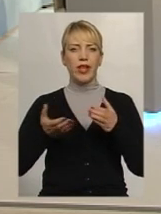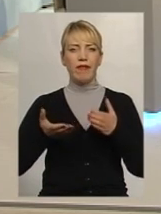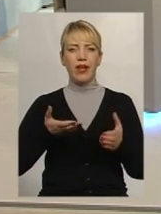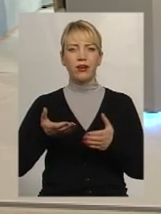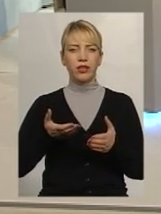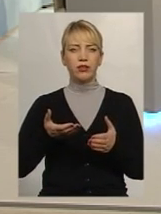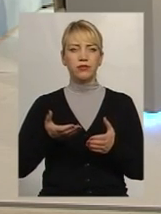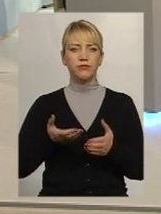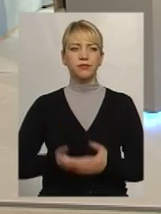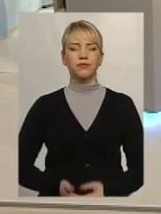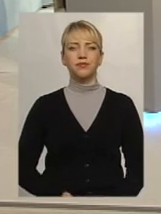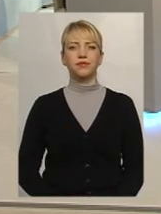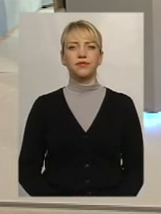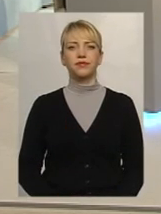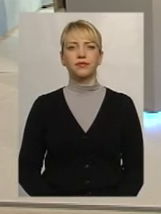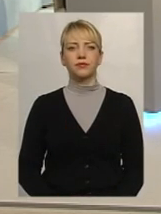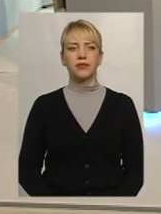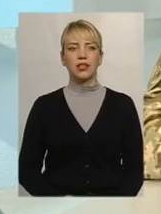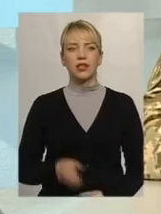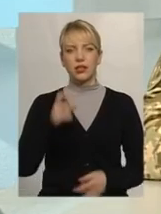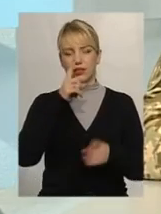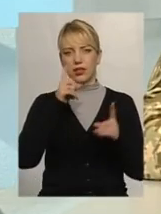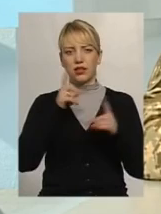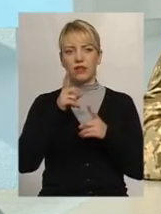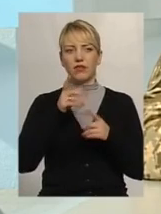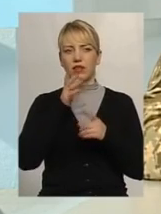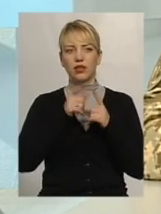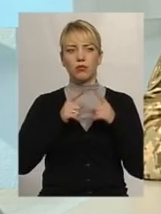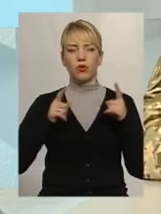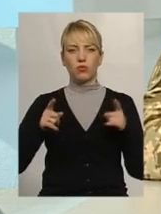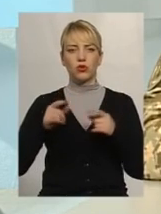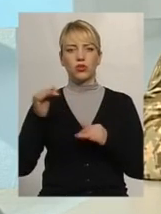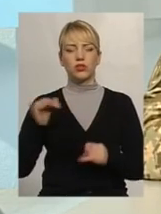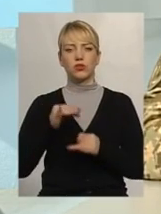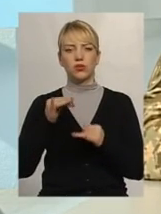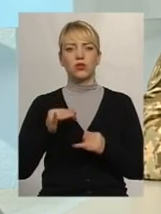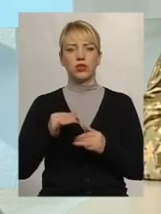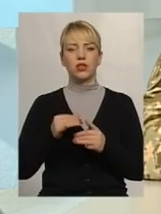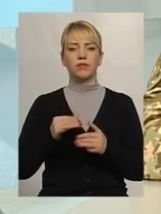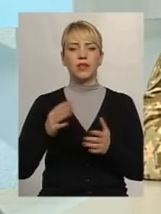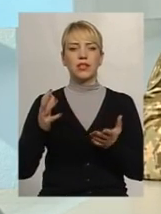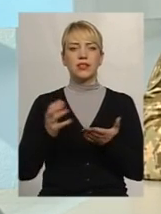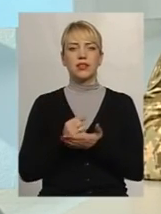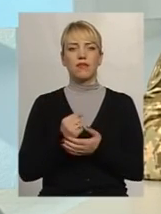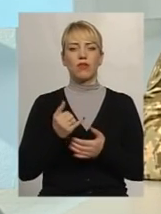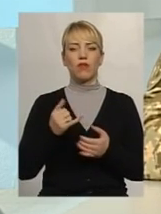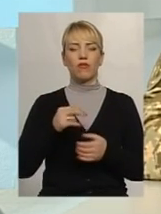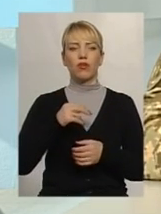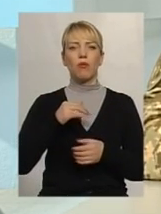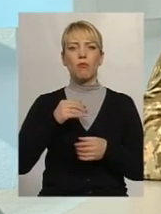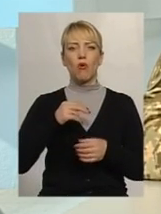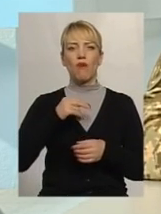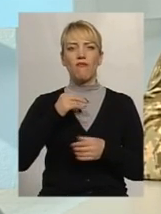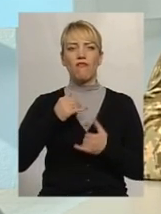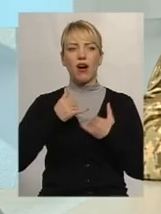який за досить невеликий проміжок історії заявив повагу у